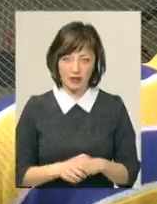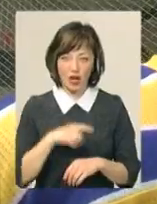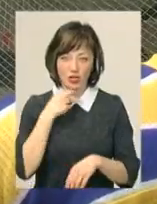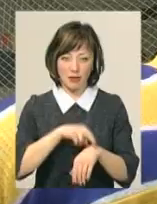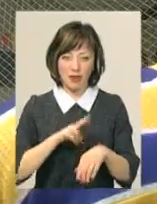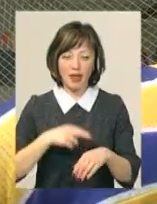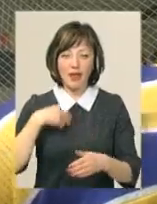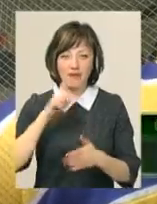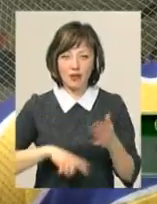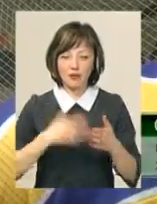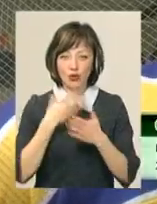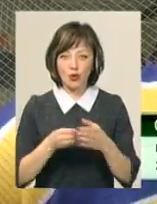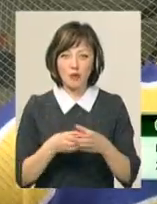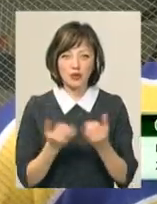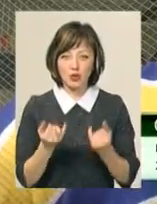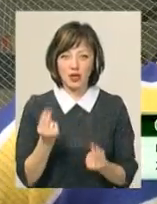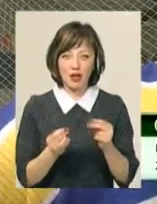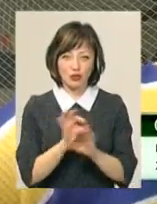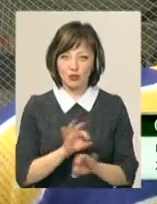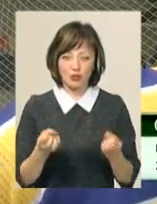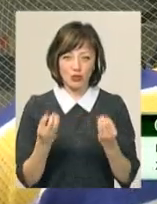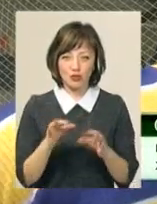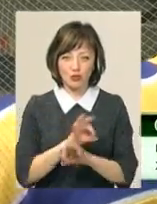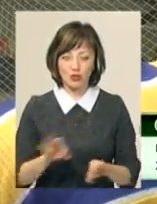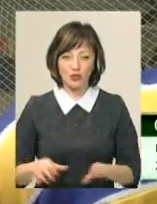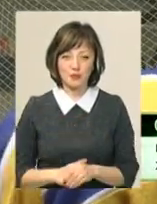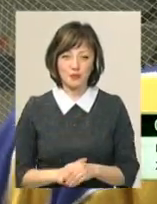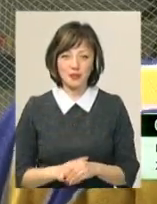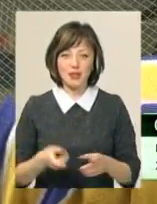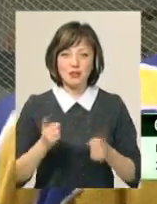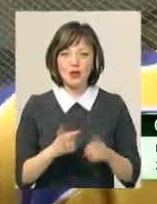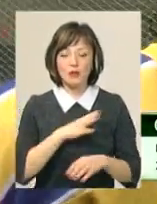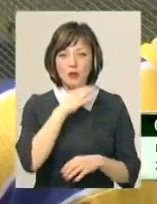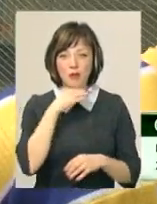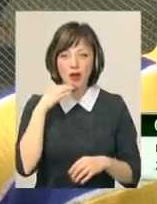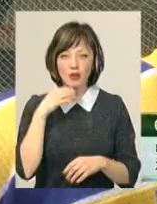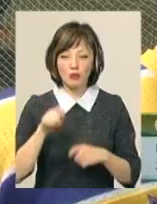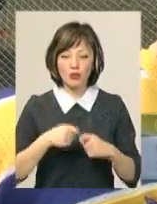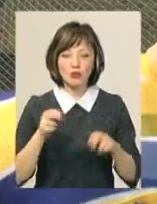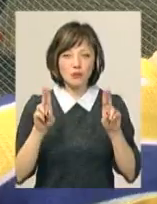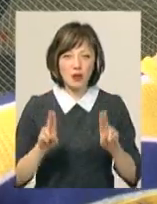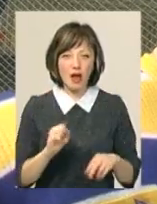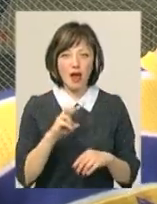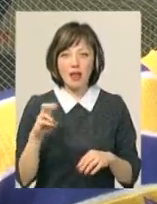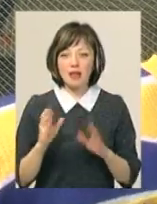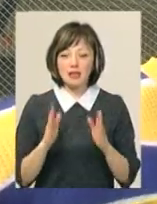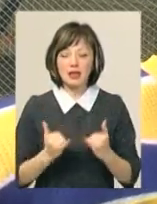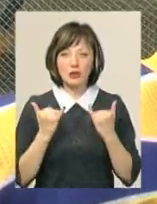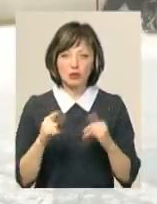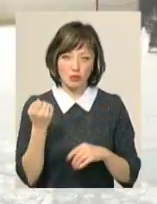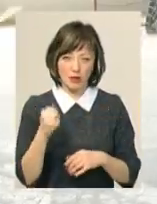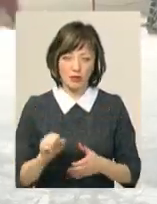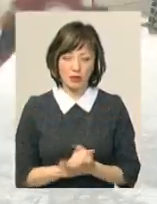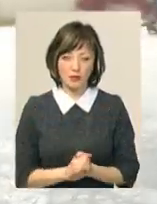Я вірю в свою команду, вона сьогодні грала чудово, просто чудово. Звичайно, було багато порушень правил, але це тільки для того, щоб